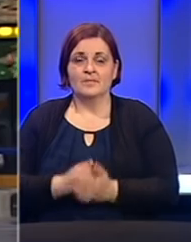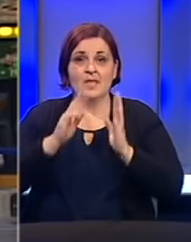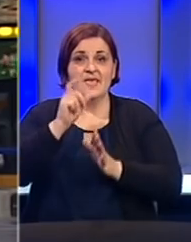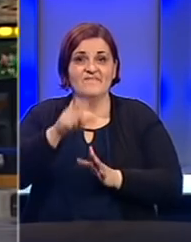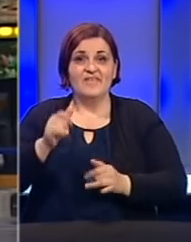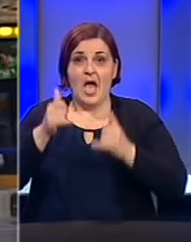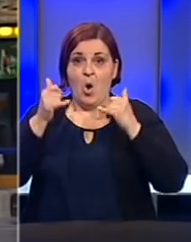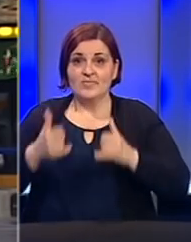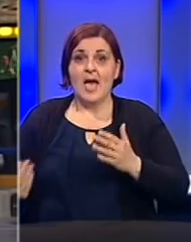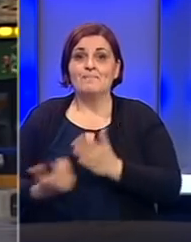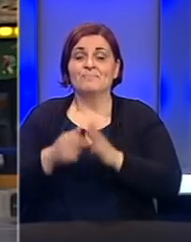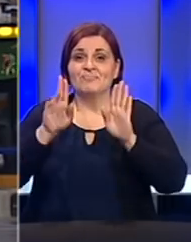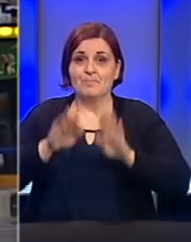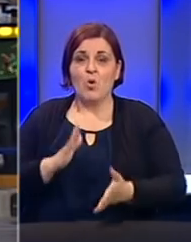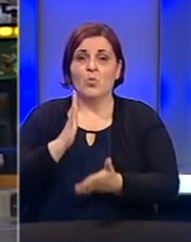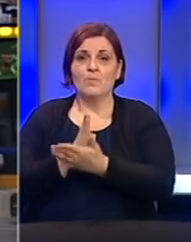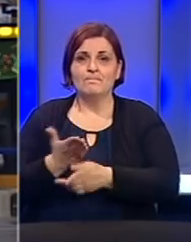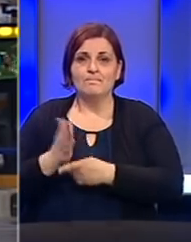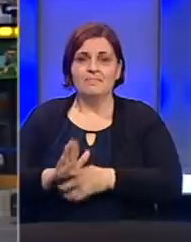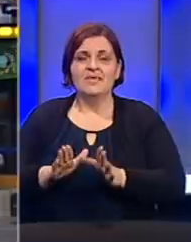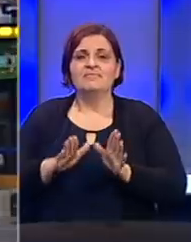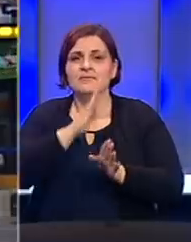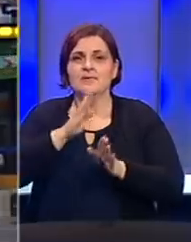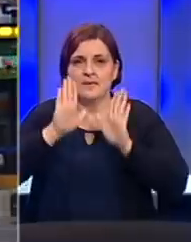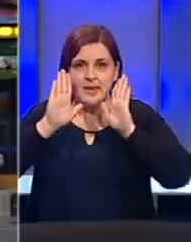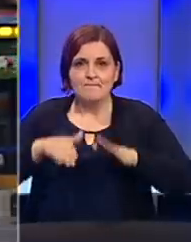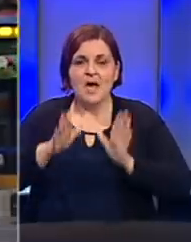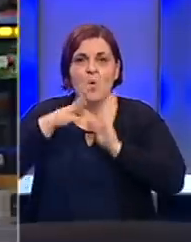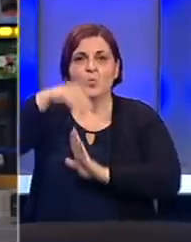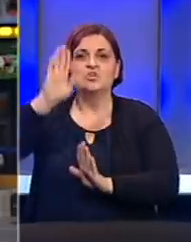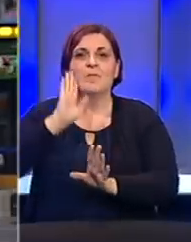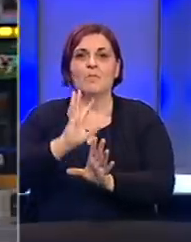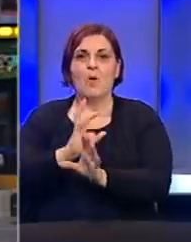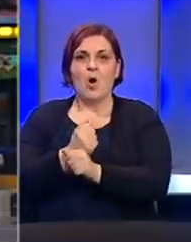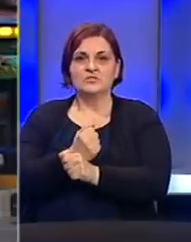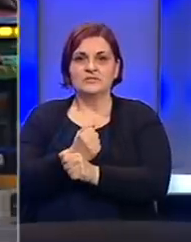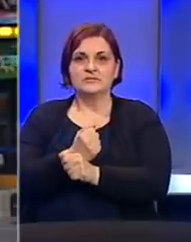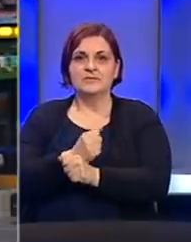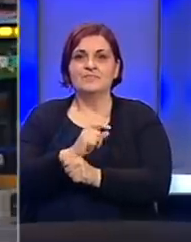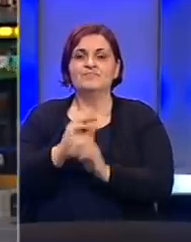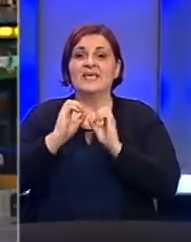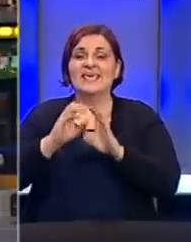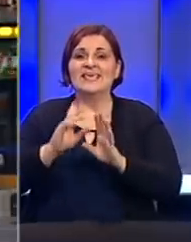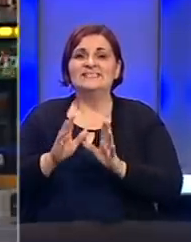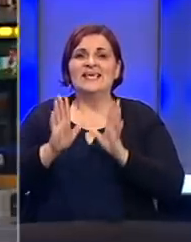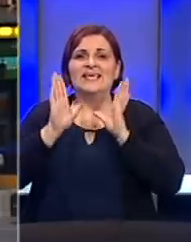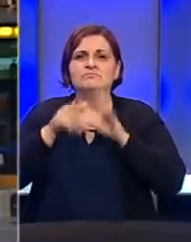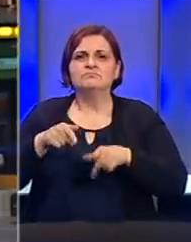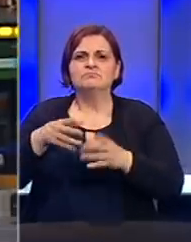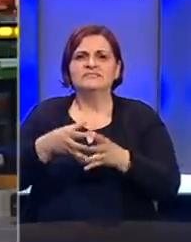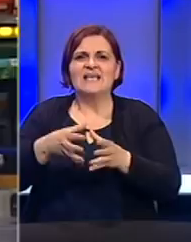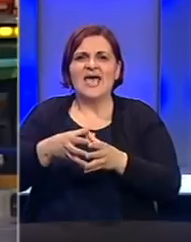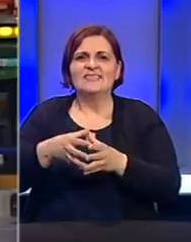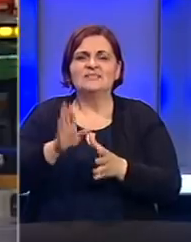Vjernici od danas ponovno mogu nazočiti džuma namazu u džamijama u BiH. Instrukcijom Riaseta Islamske